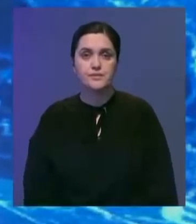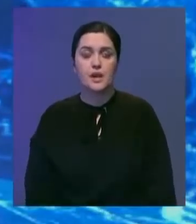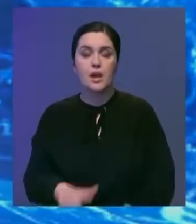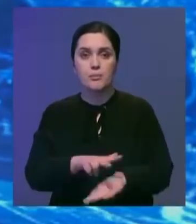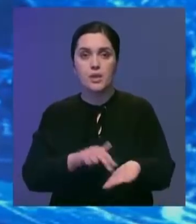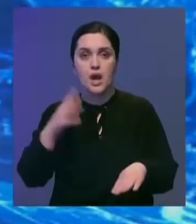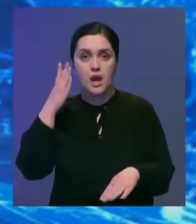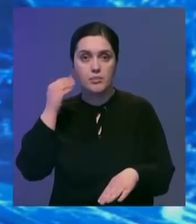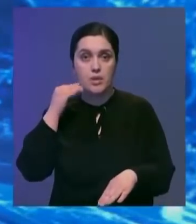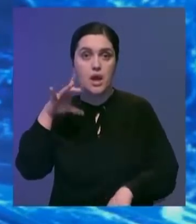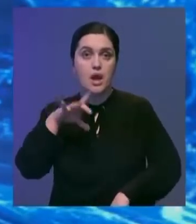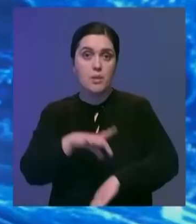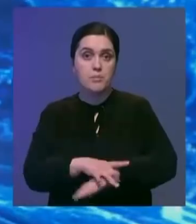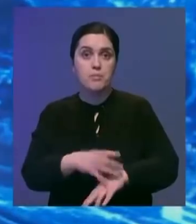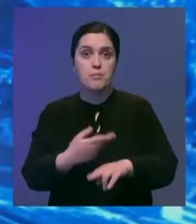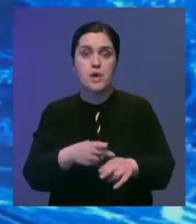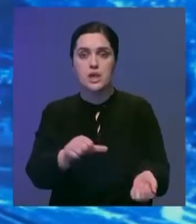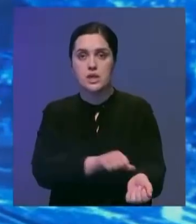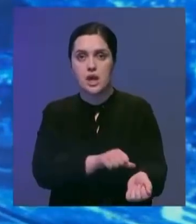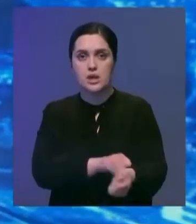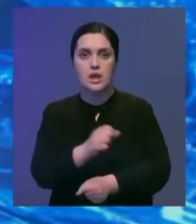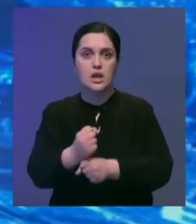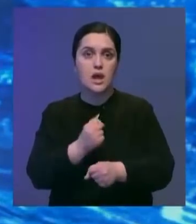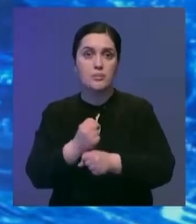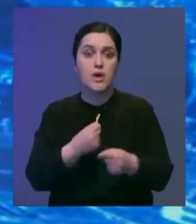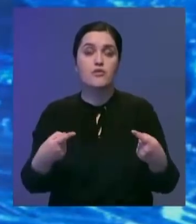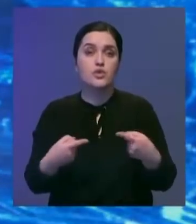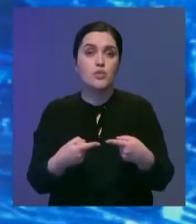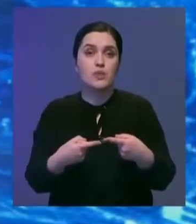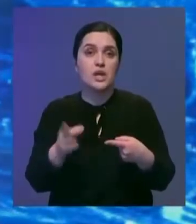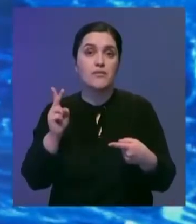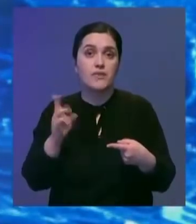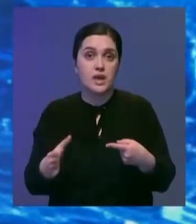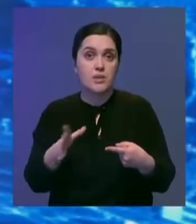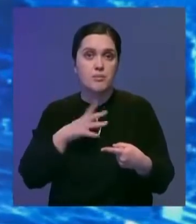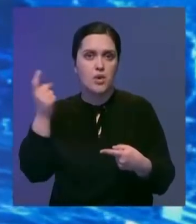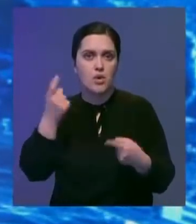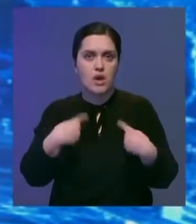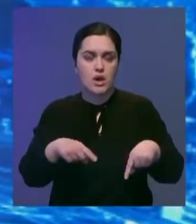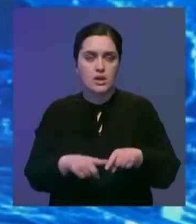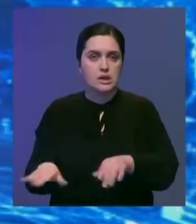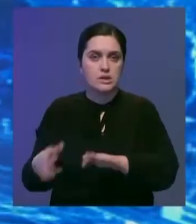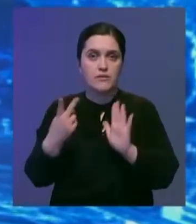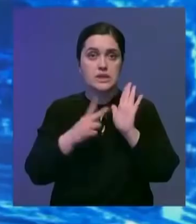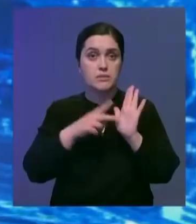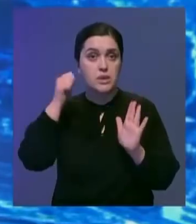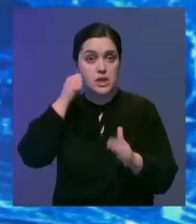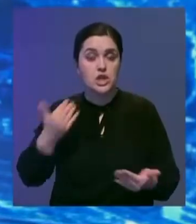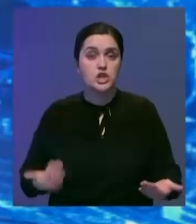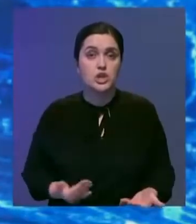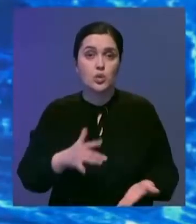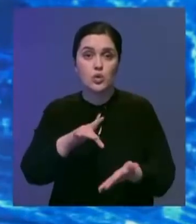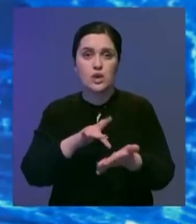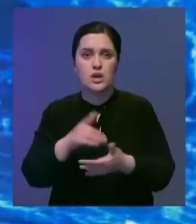Полицейские Алматы обнаружили очередную нарколабораторию. В ее съемной квартире организовал 27-летний житель города.